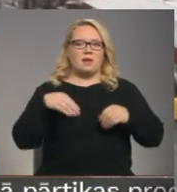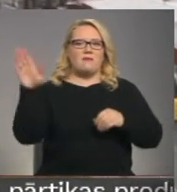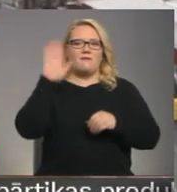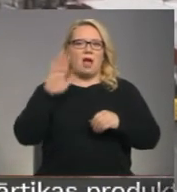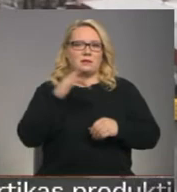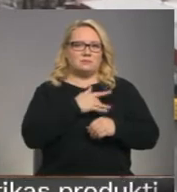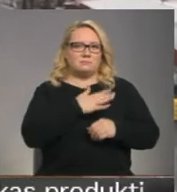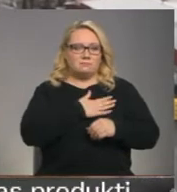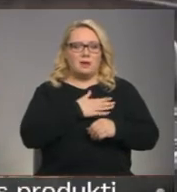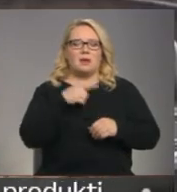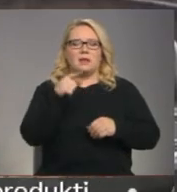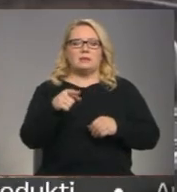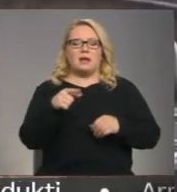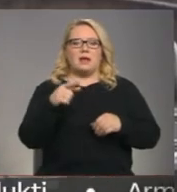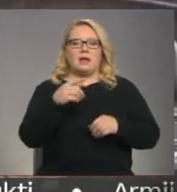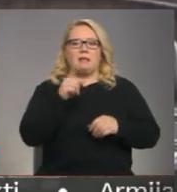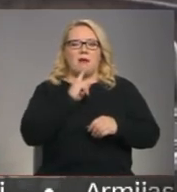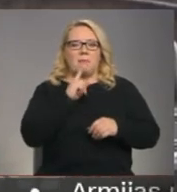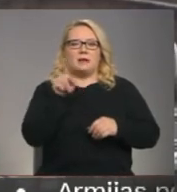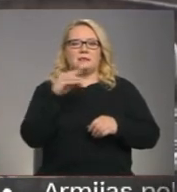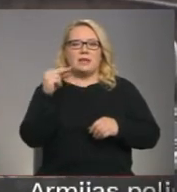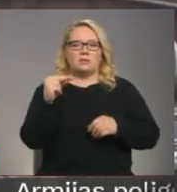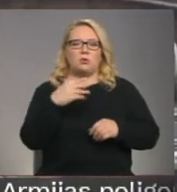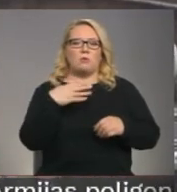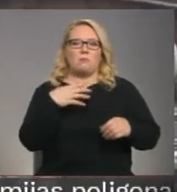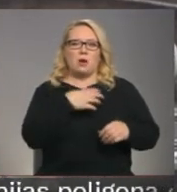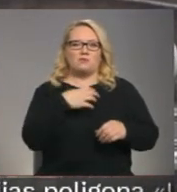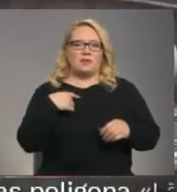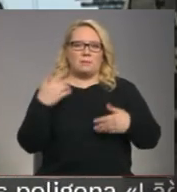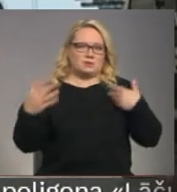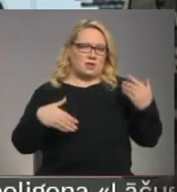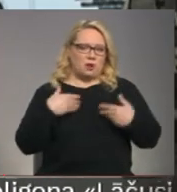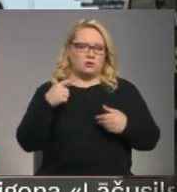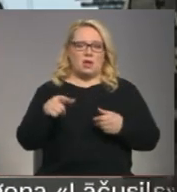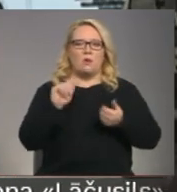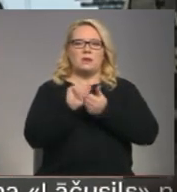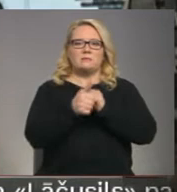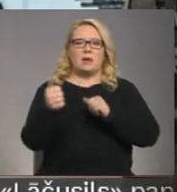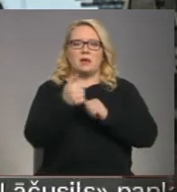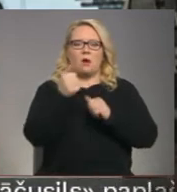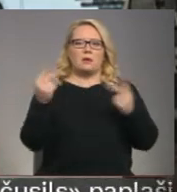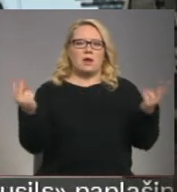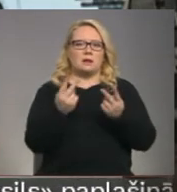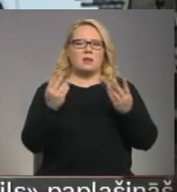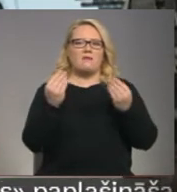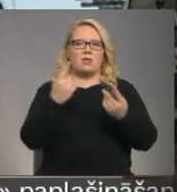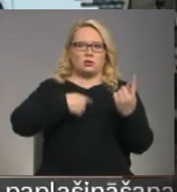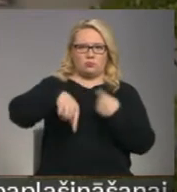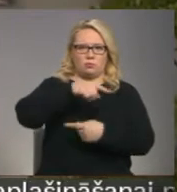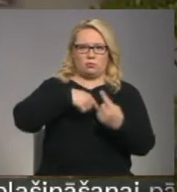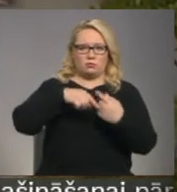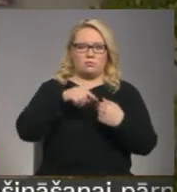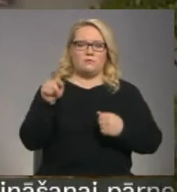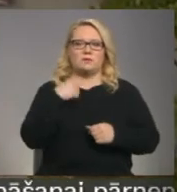Liepājas sezu un pašvaldībā ir satraucošs. Jo visticamāk paredzams izmaiņas gadiem ierastajā finanšu plūsmā. Liepājas